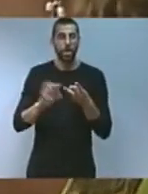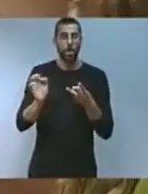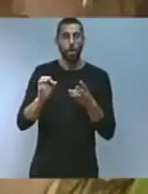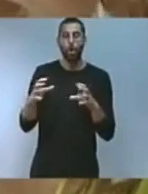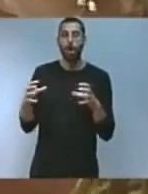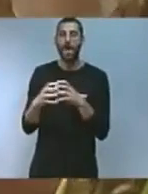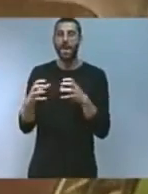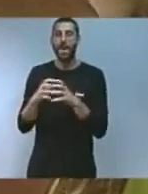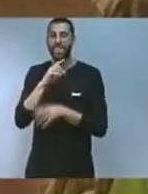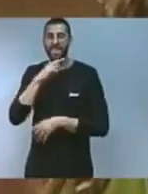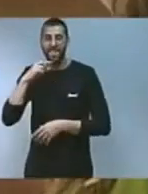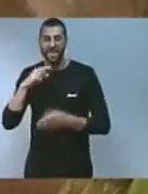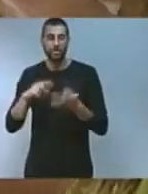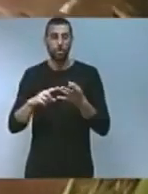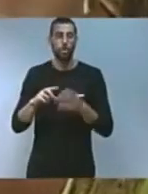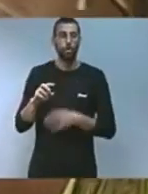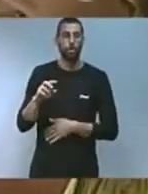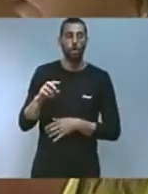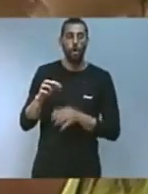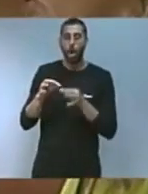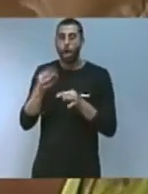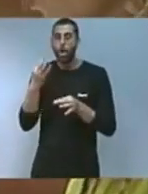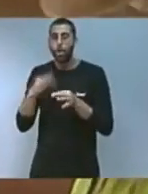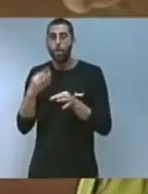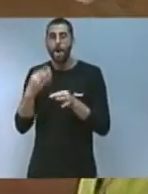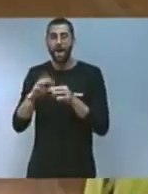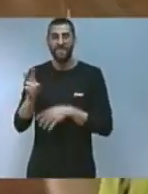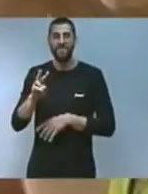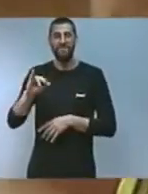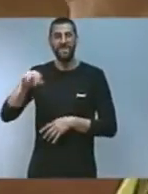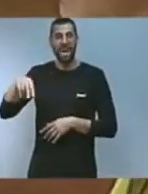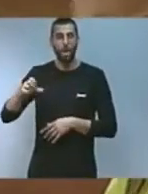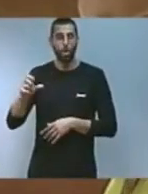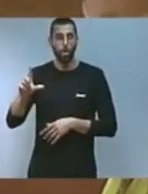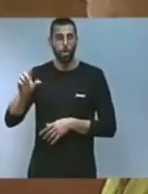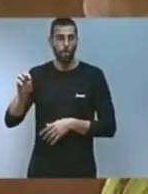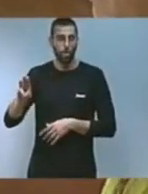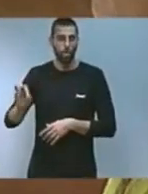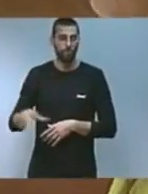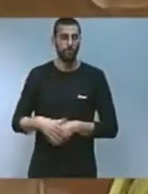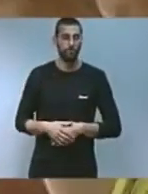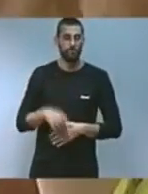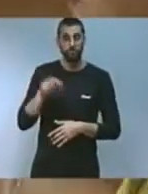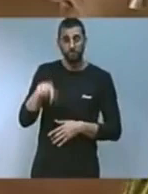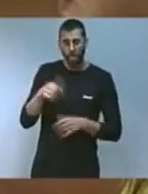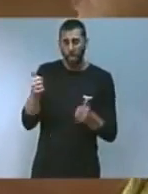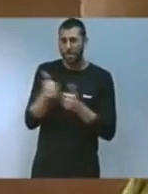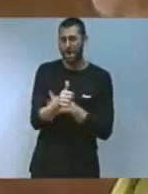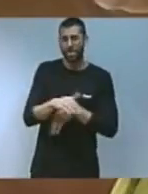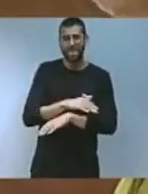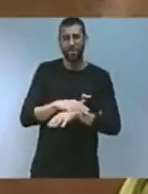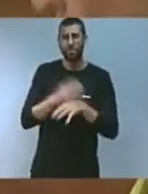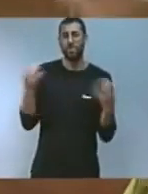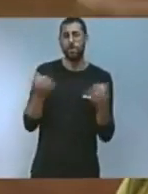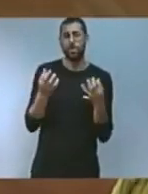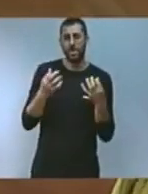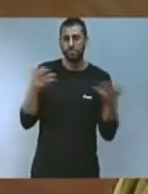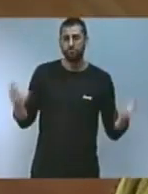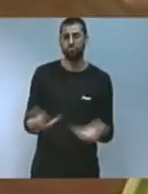o l'uva de taula embolsada del Vinalopó continuarà sent una prioritat d'este govern posar en marxa i en valor